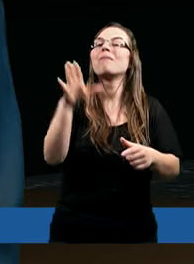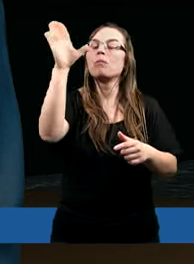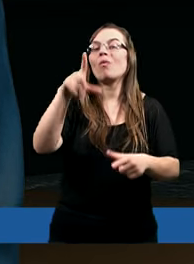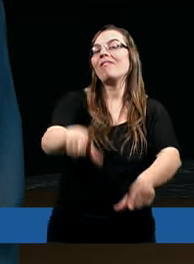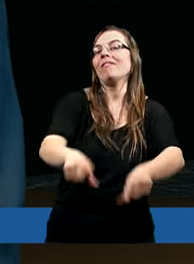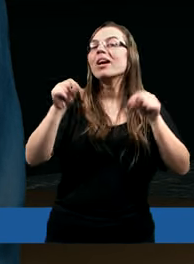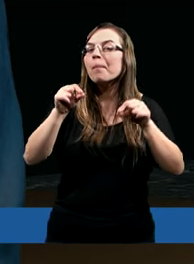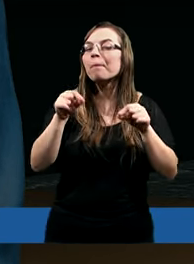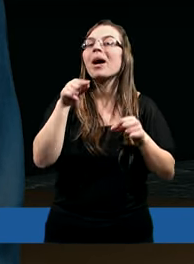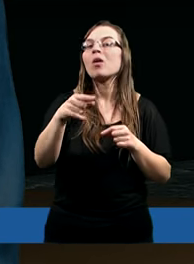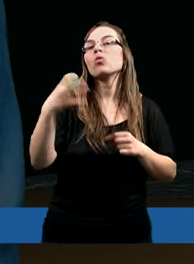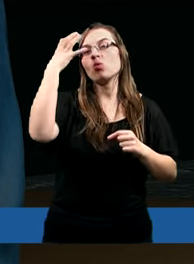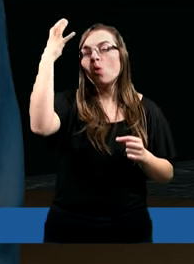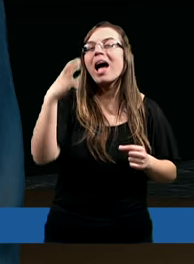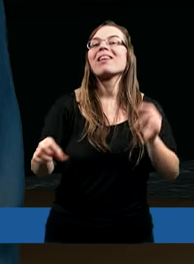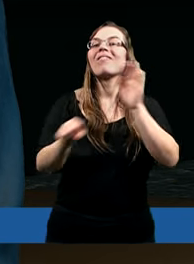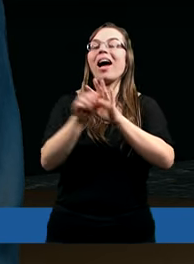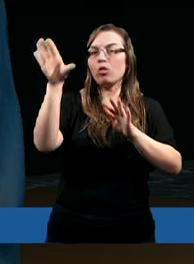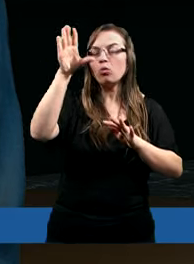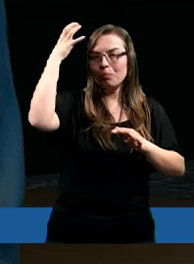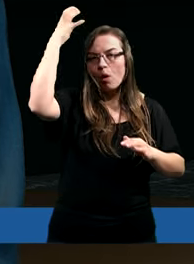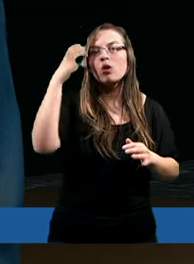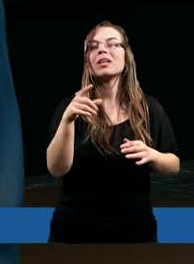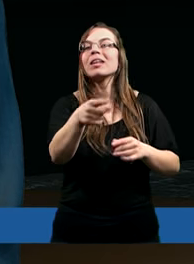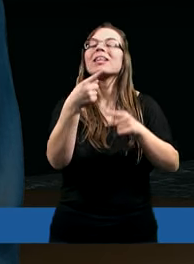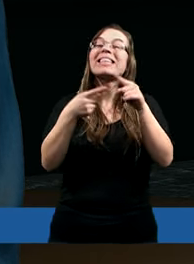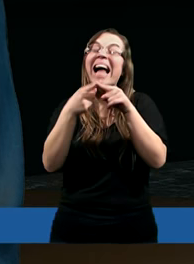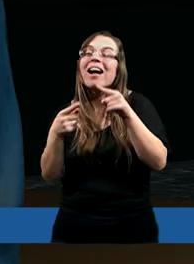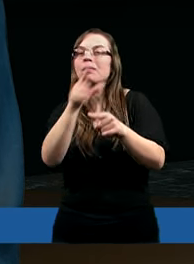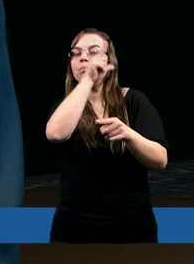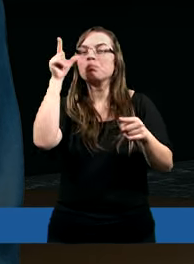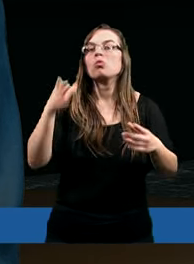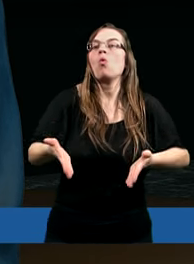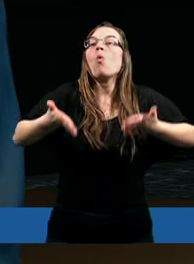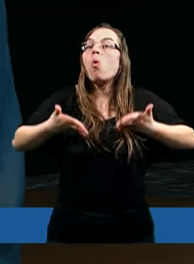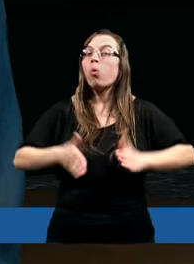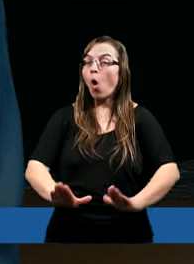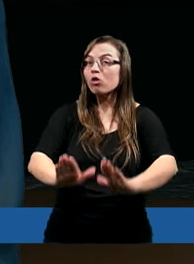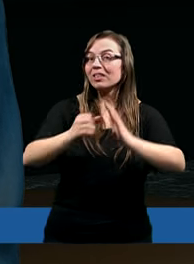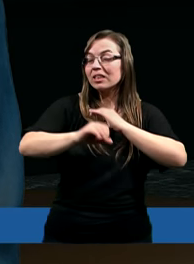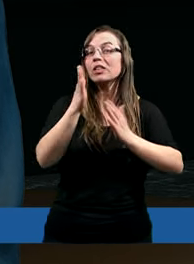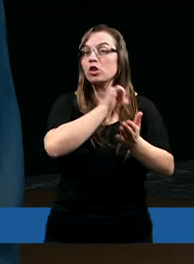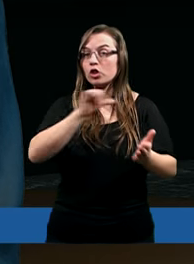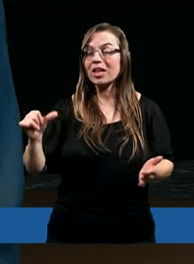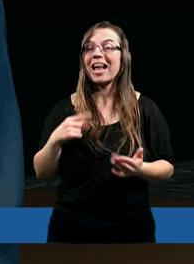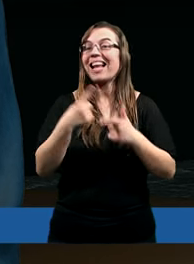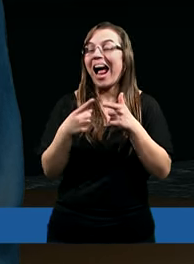wybrał do Królestwa Bożego ludzi, zanim się urodzili? Czy